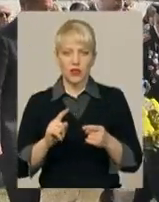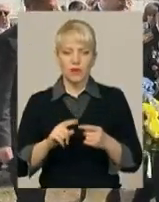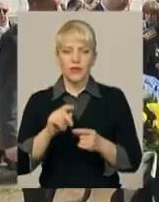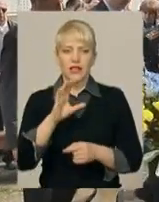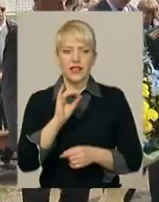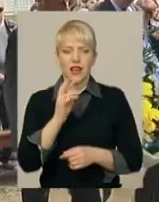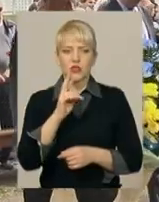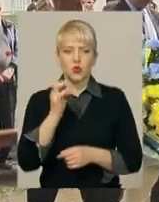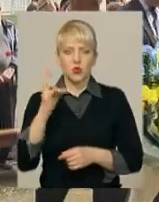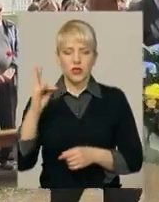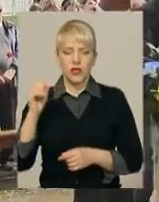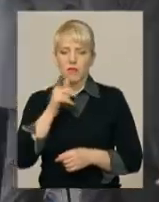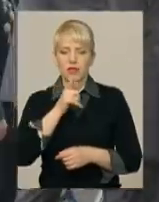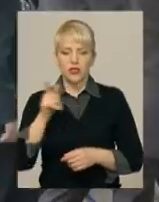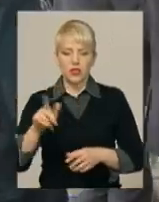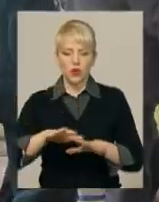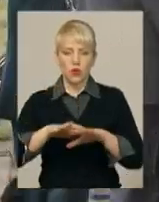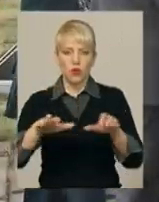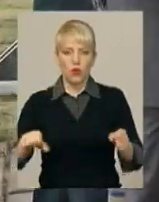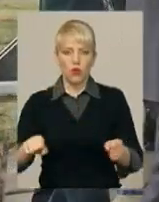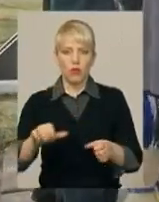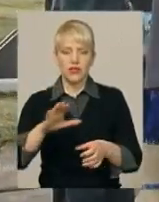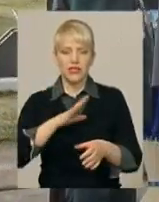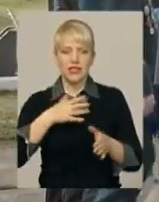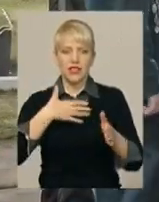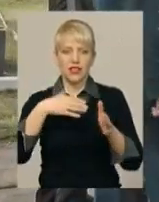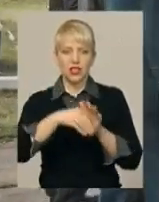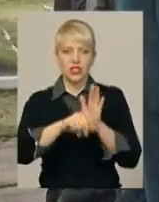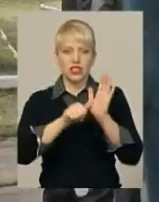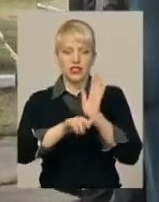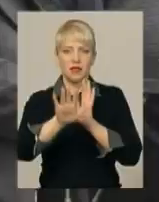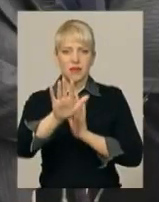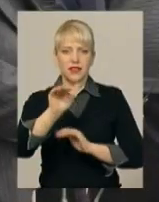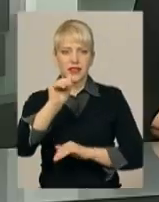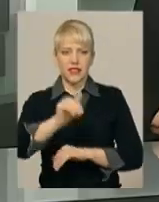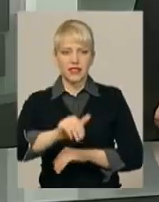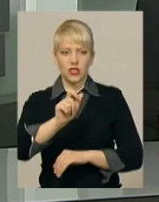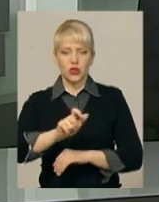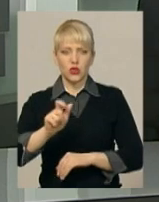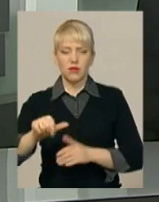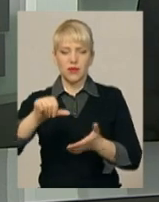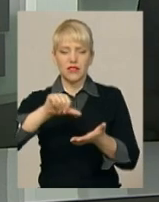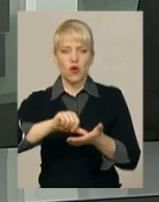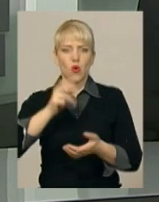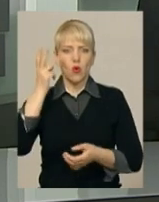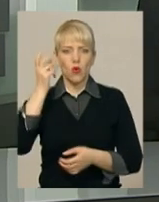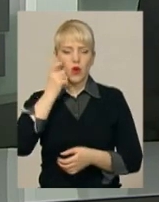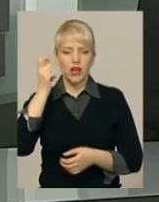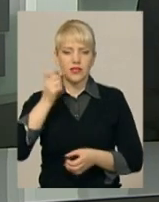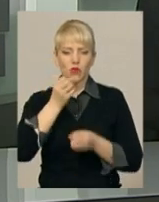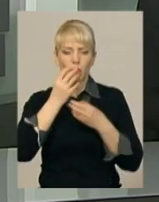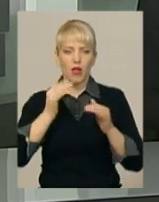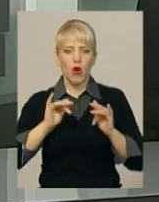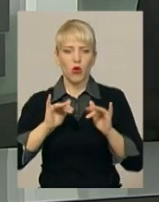Єсюніна, під час окупації тут загинули майже 65 тисяч людей. Представник Українського благодійного фонду